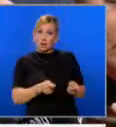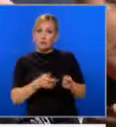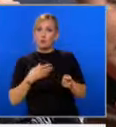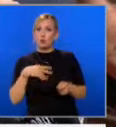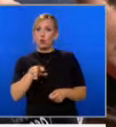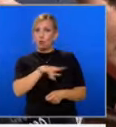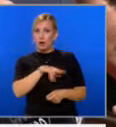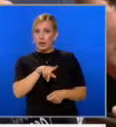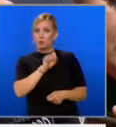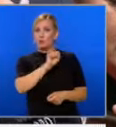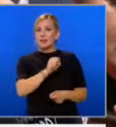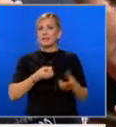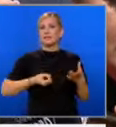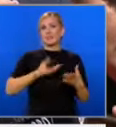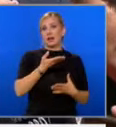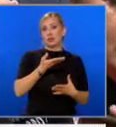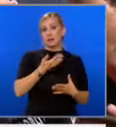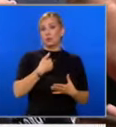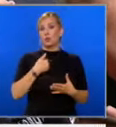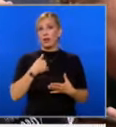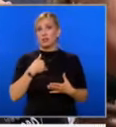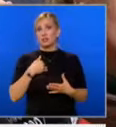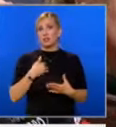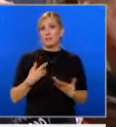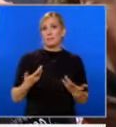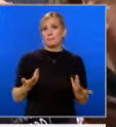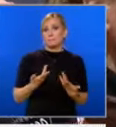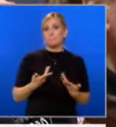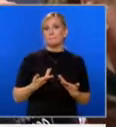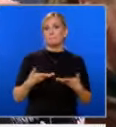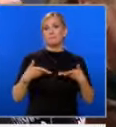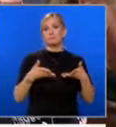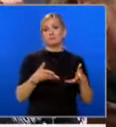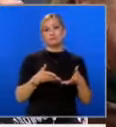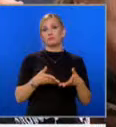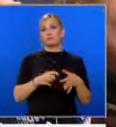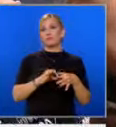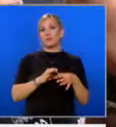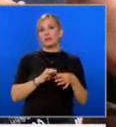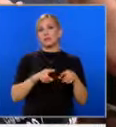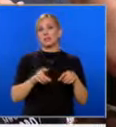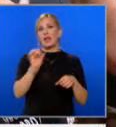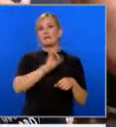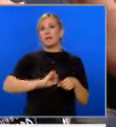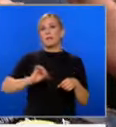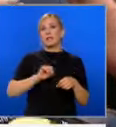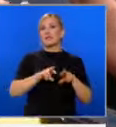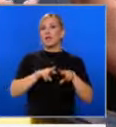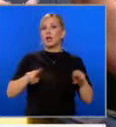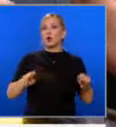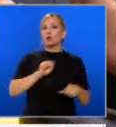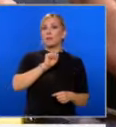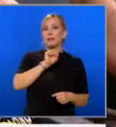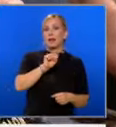Възраждане, но нашата пъпна връв е с Европейската Народна партия, с